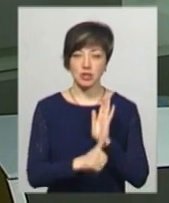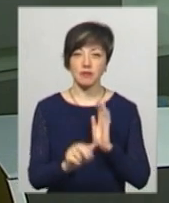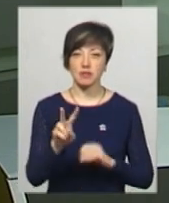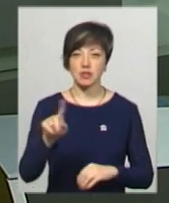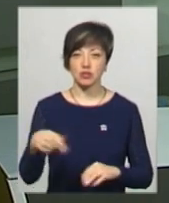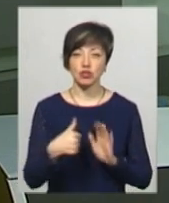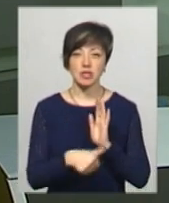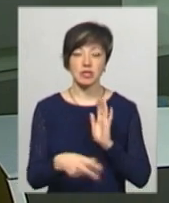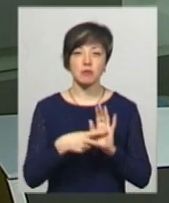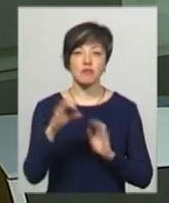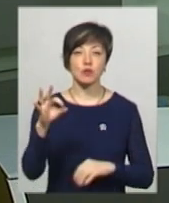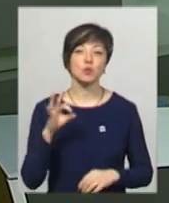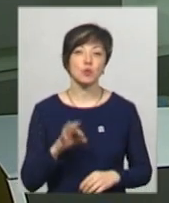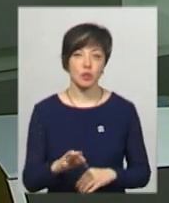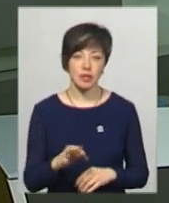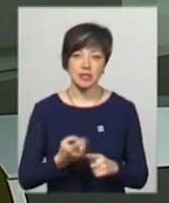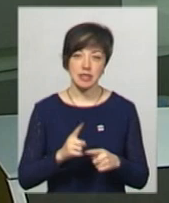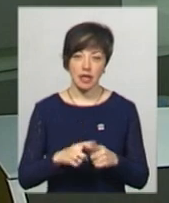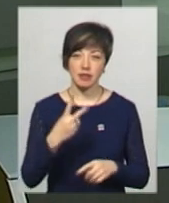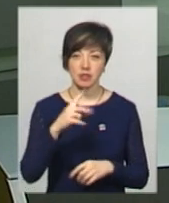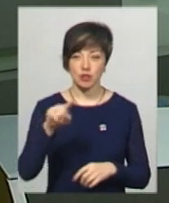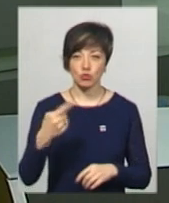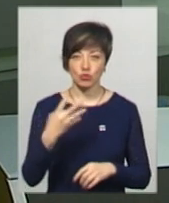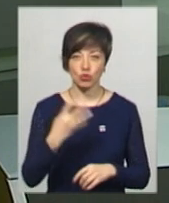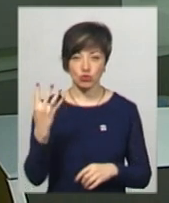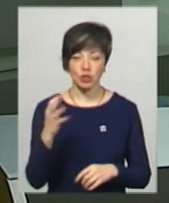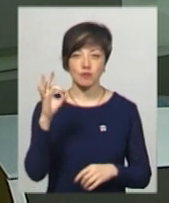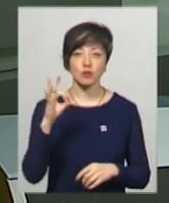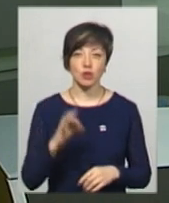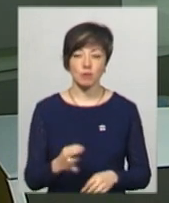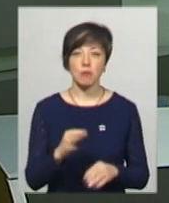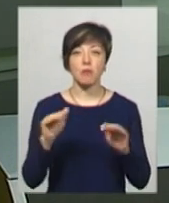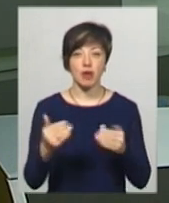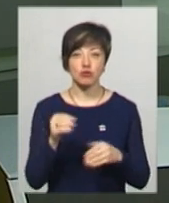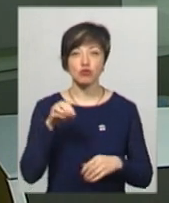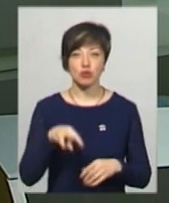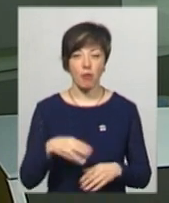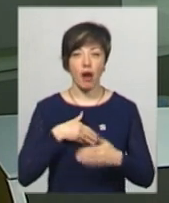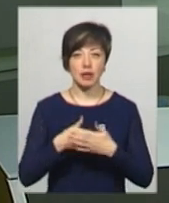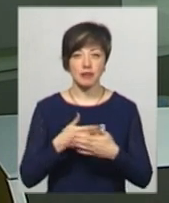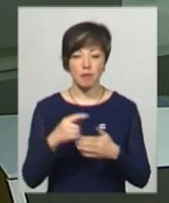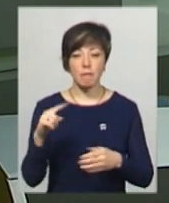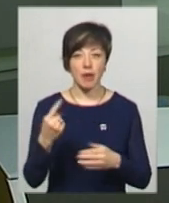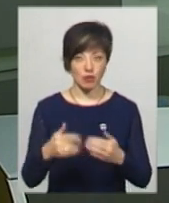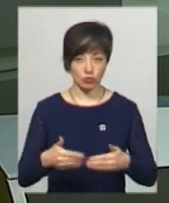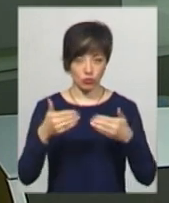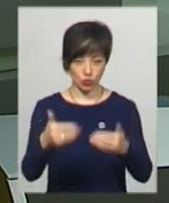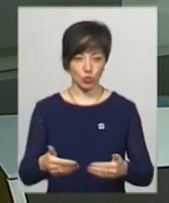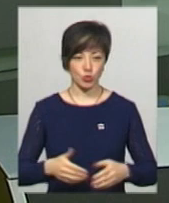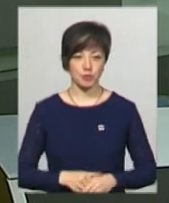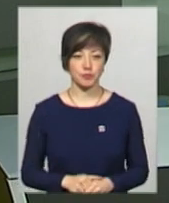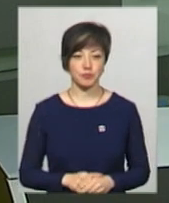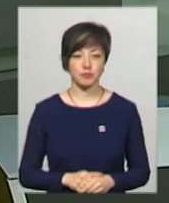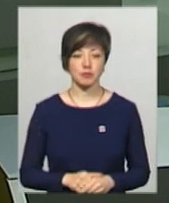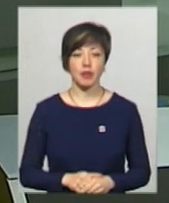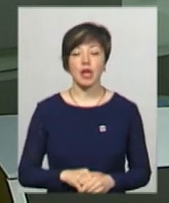,67%. Це на 2,44% менше, ніж активність виборців під час голосування у першому